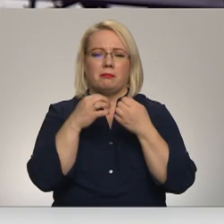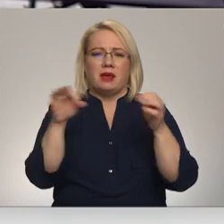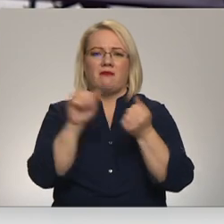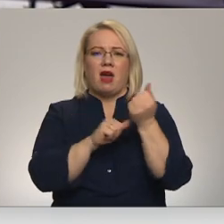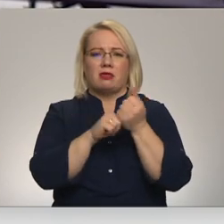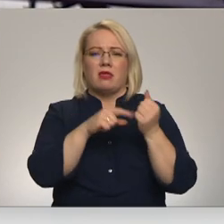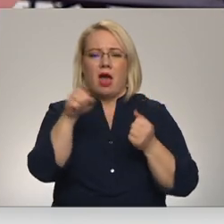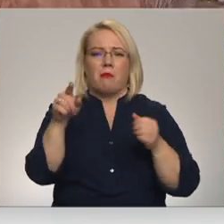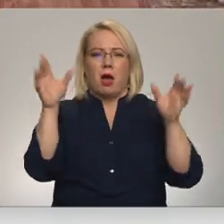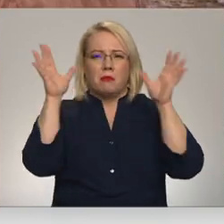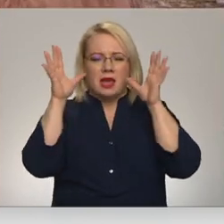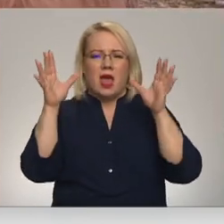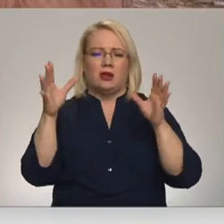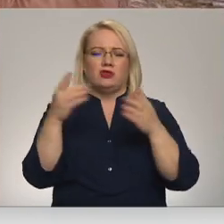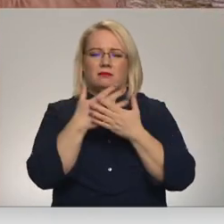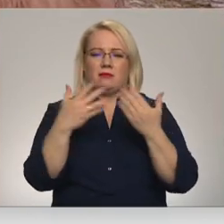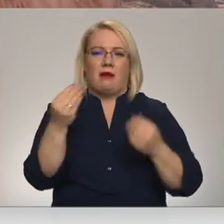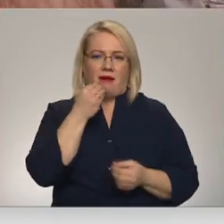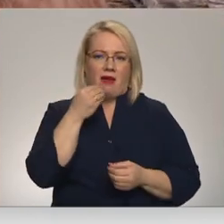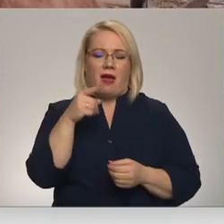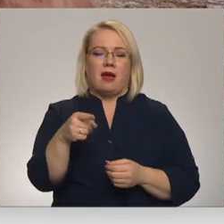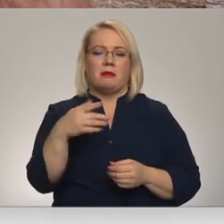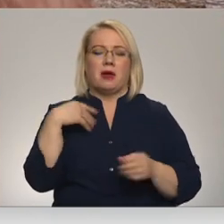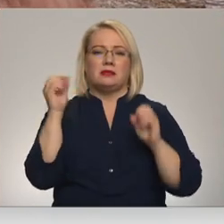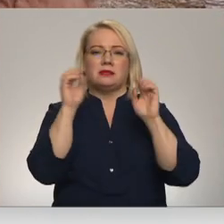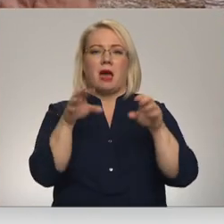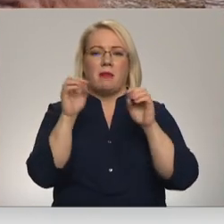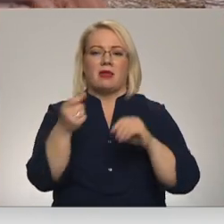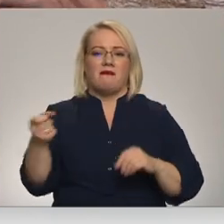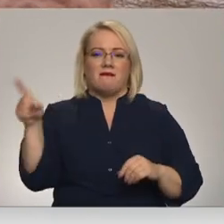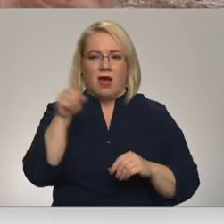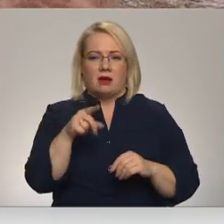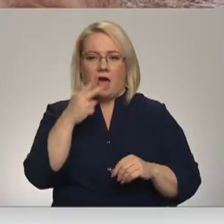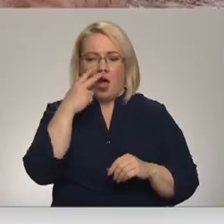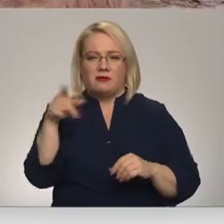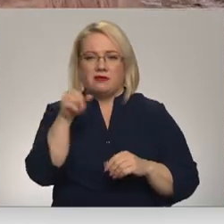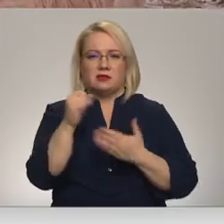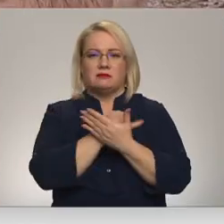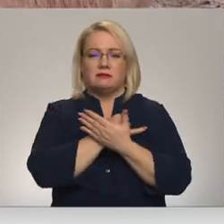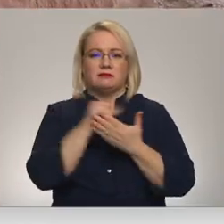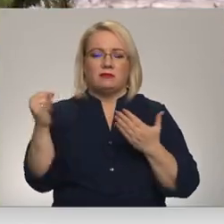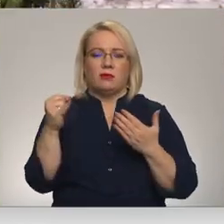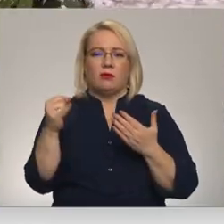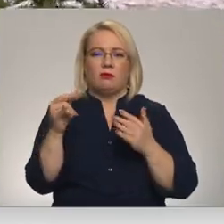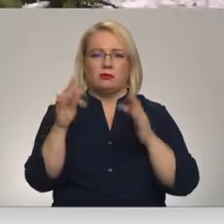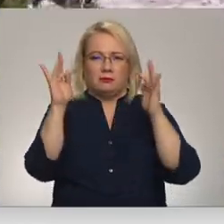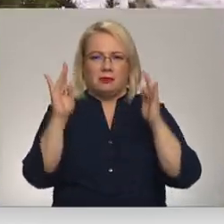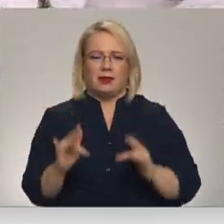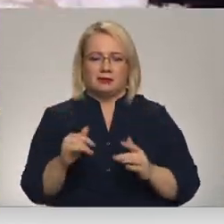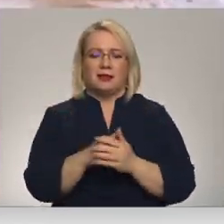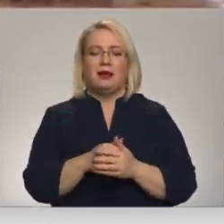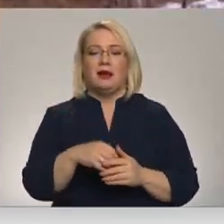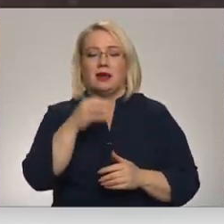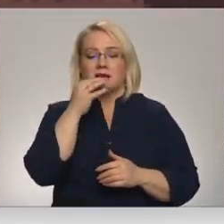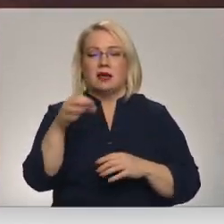brieži, aļņi. Mēs visam metam vairāk atsiekšā un viņi es redzētu, ka notīrīs viss, nepaliks nekā. Kā